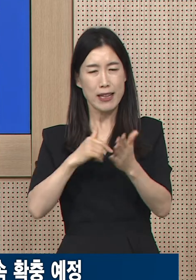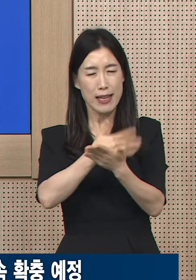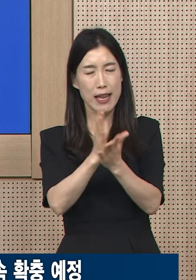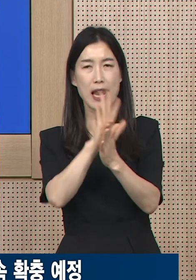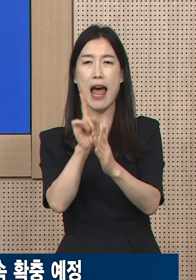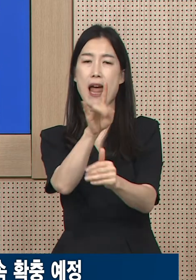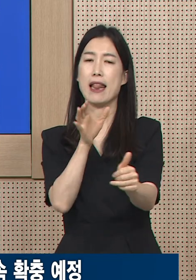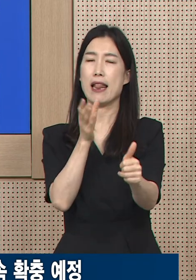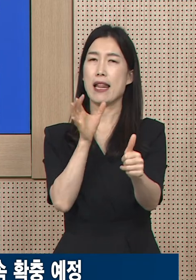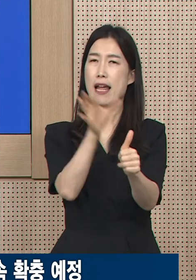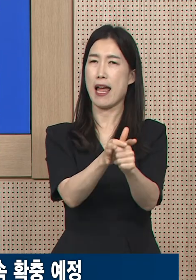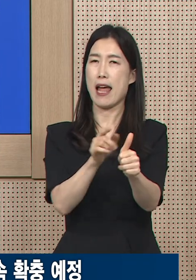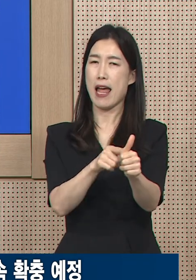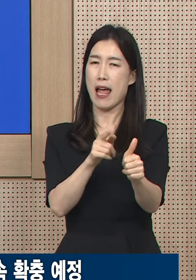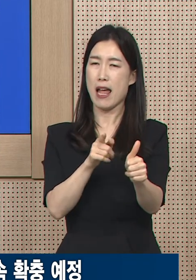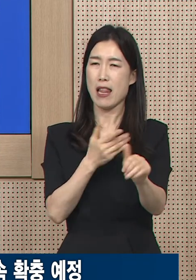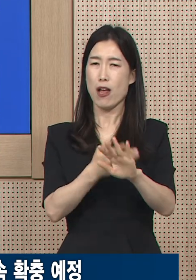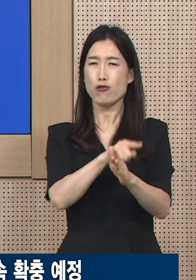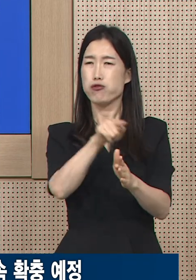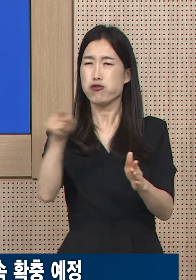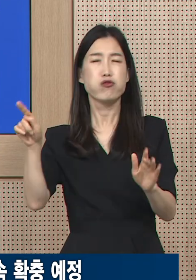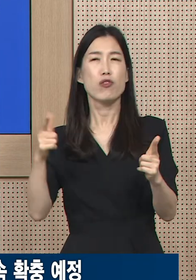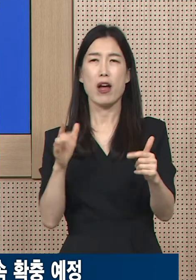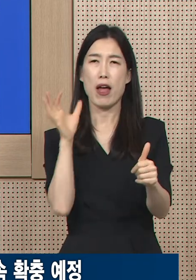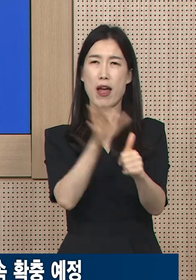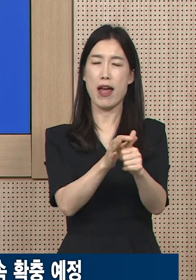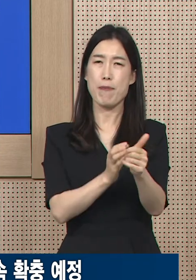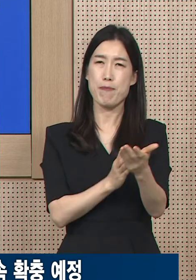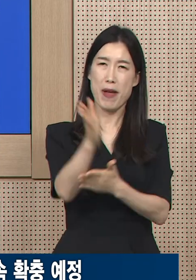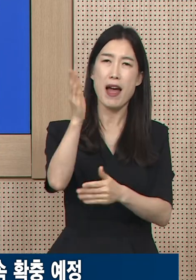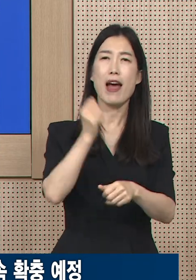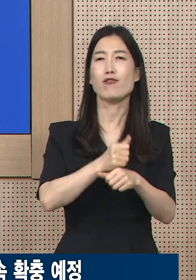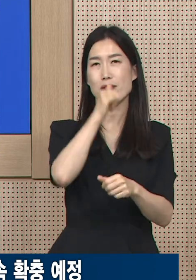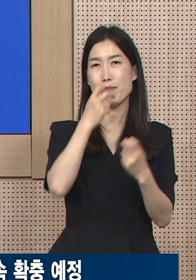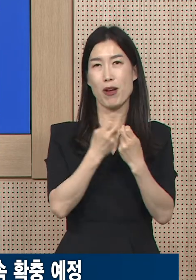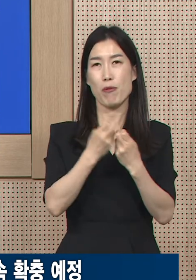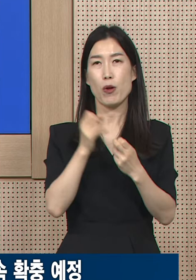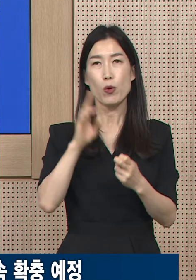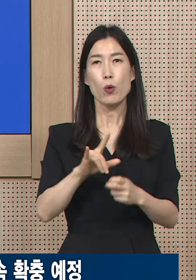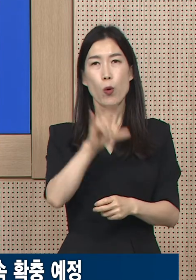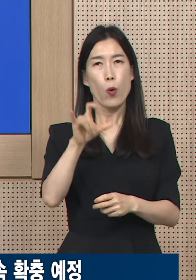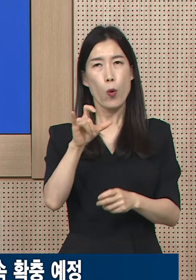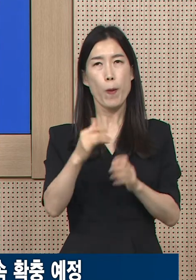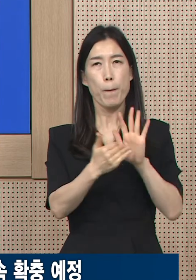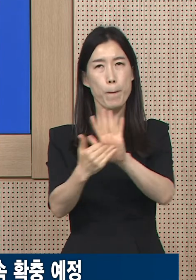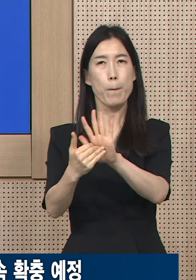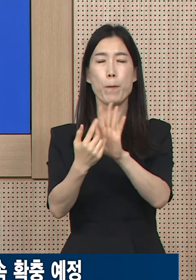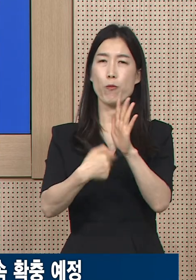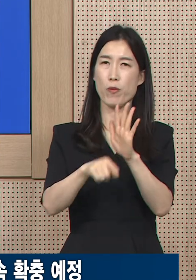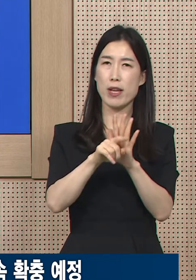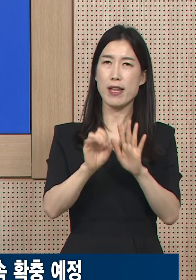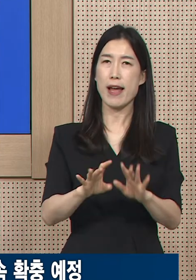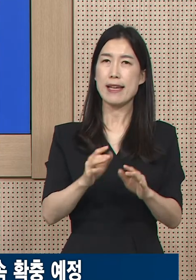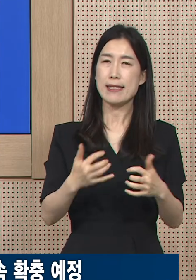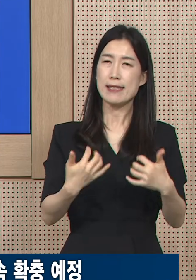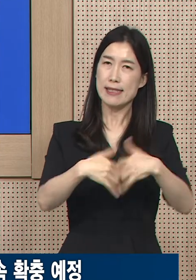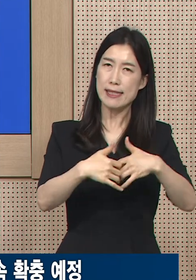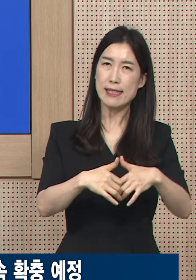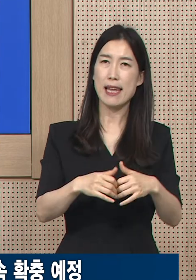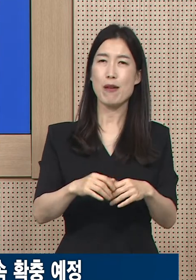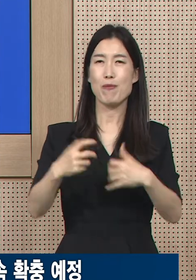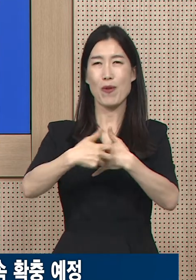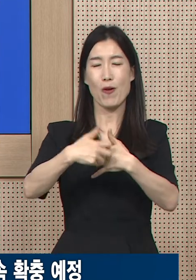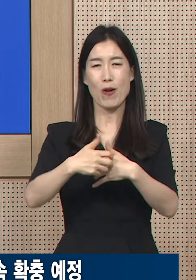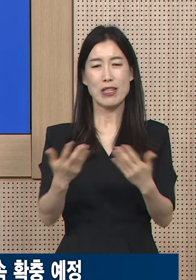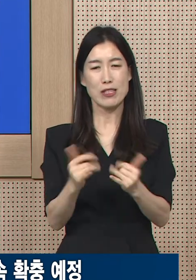코로나19 재유행 대응 체계로서의 신속한 전환을 위해 시설 장비 인력 등을 재정비하고 감염 취약 시설 관리를 강화할